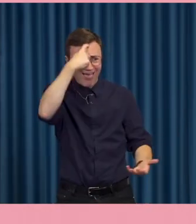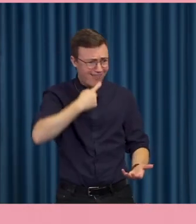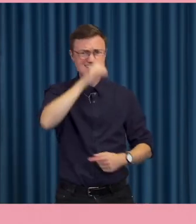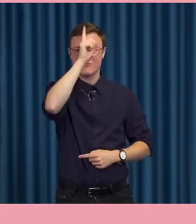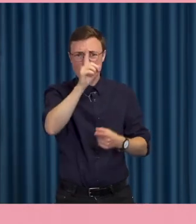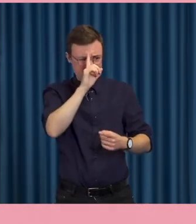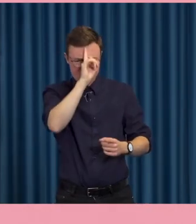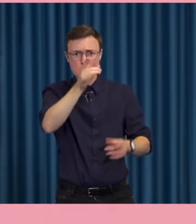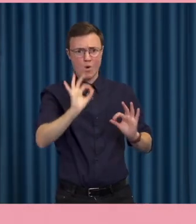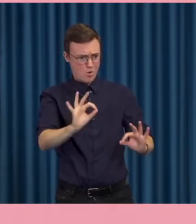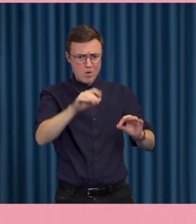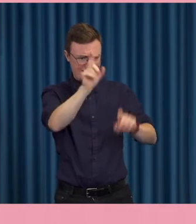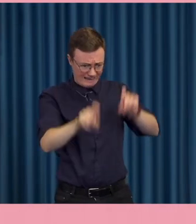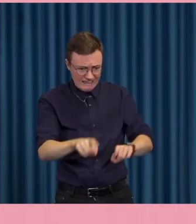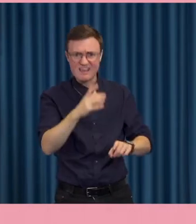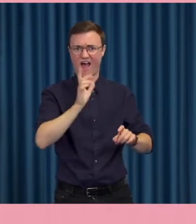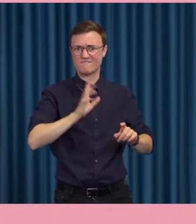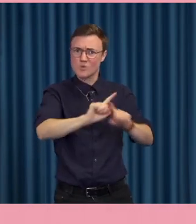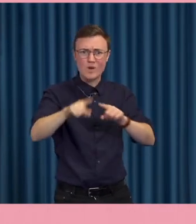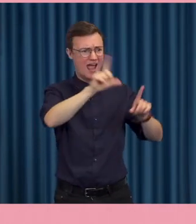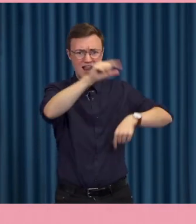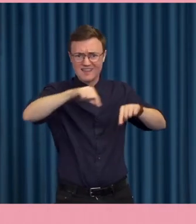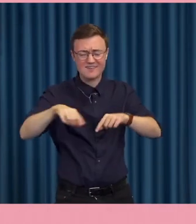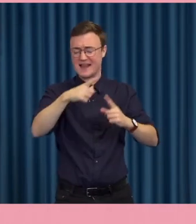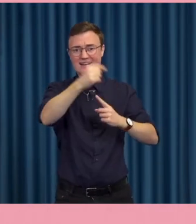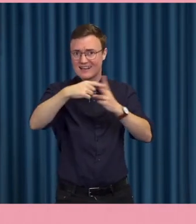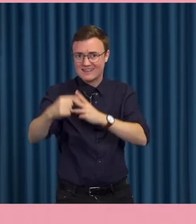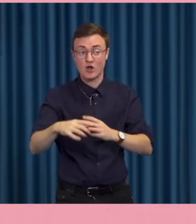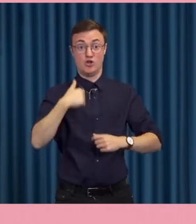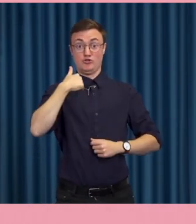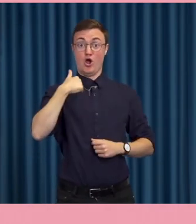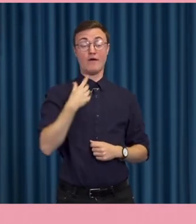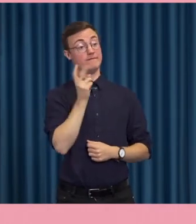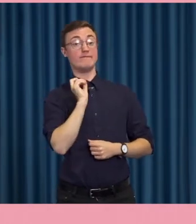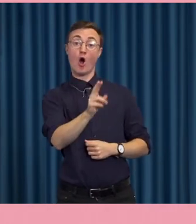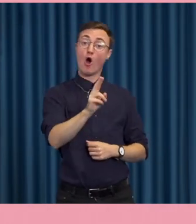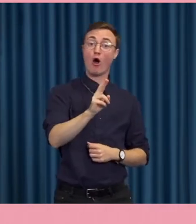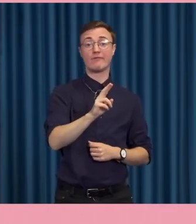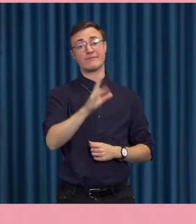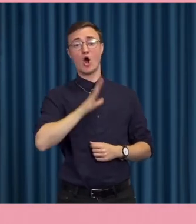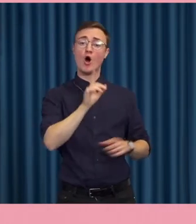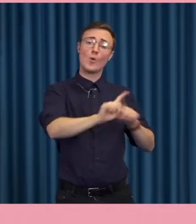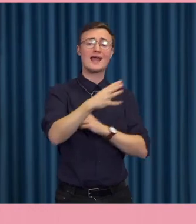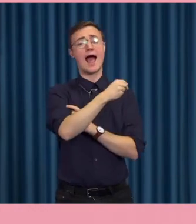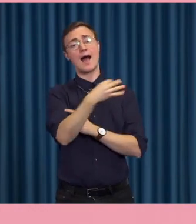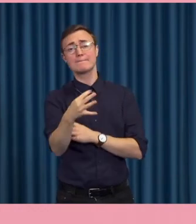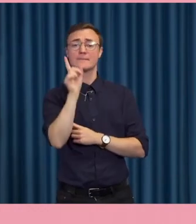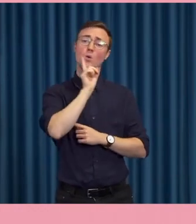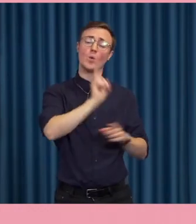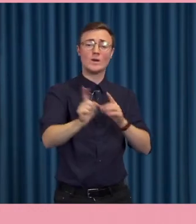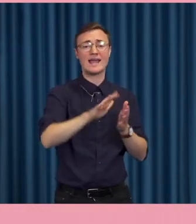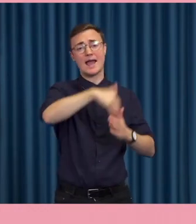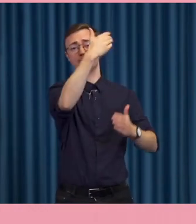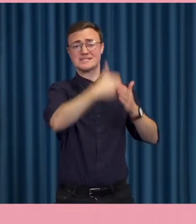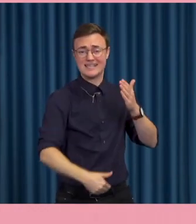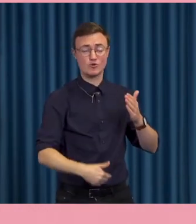skulle göra vad man skulle klicka och vilket alternativ och så och om jag tycker det som ändå är van att navigera bland appar och webbsidor så är klart att det är ett